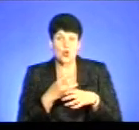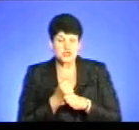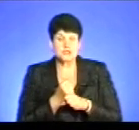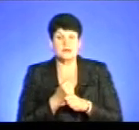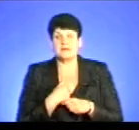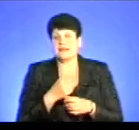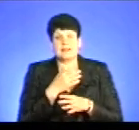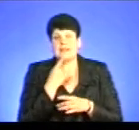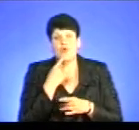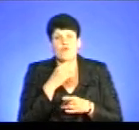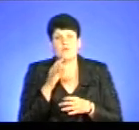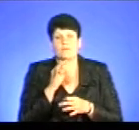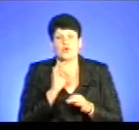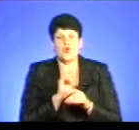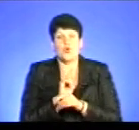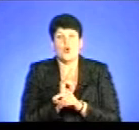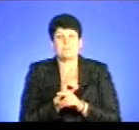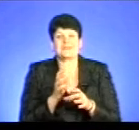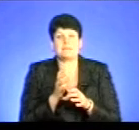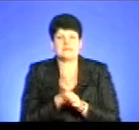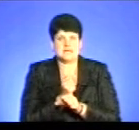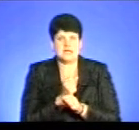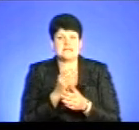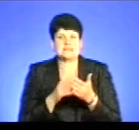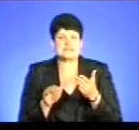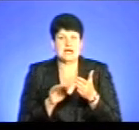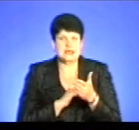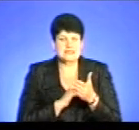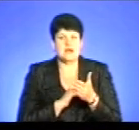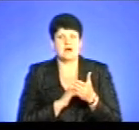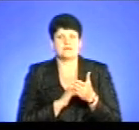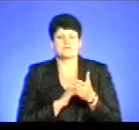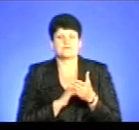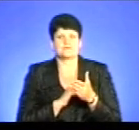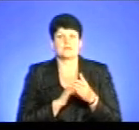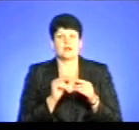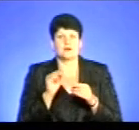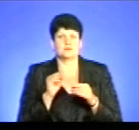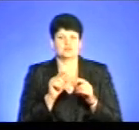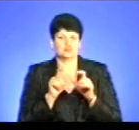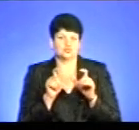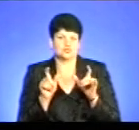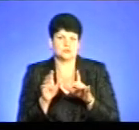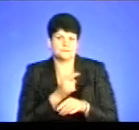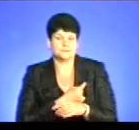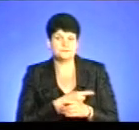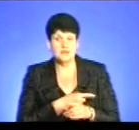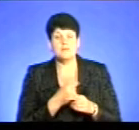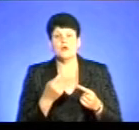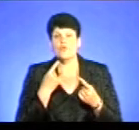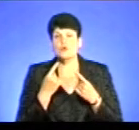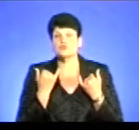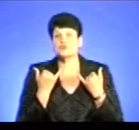говоримо про якусь оптимізацію, про якісь закриття ФАПів чи ферстських пунктів. Ми сьогодні говоримо про те, що